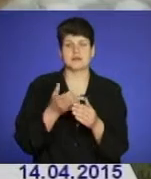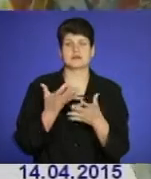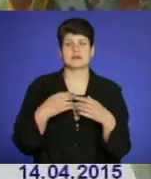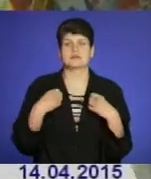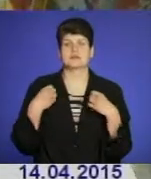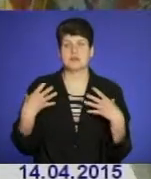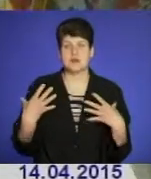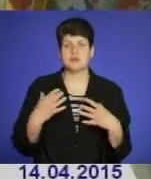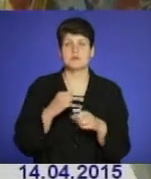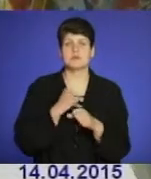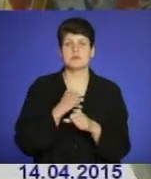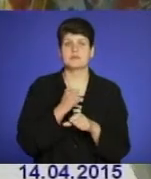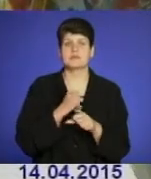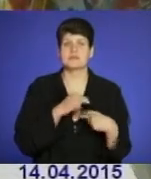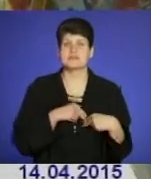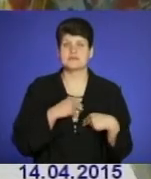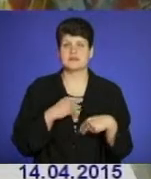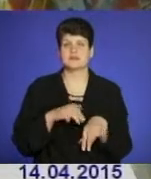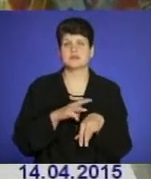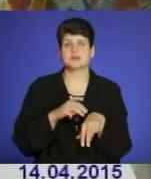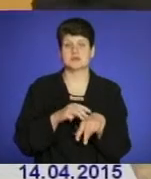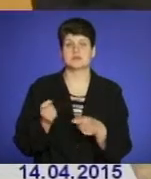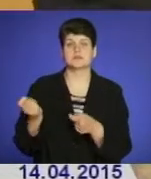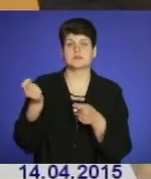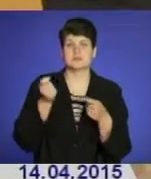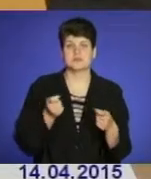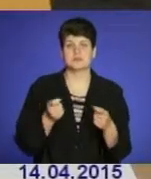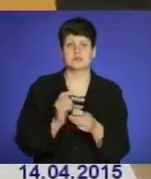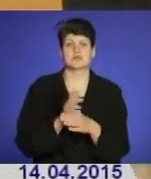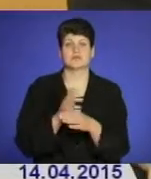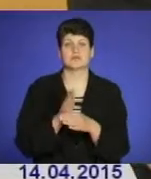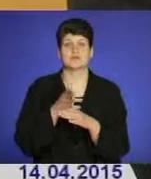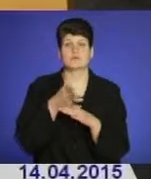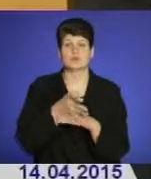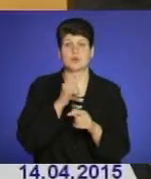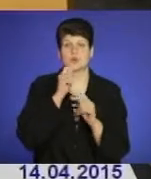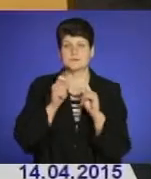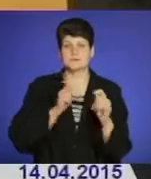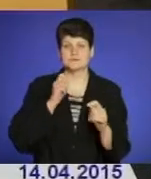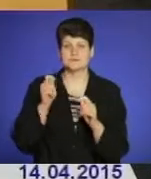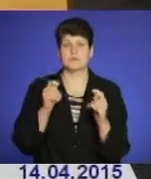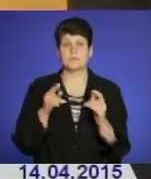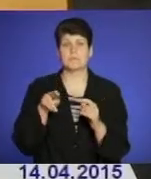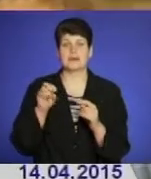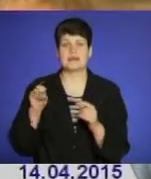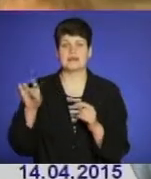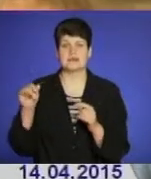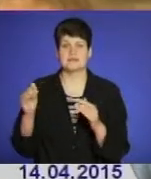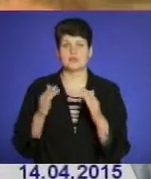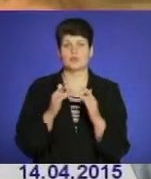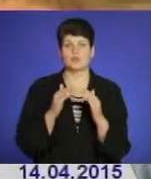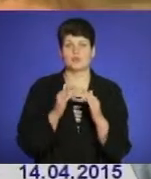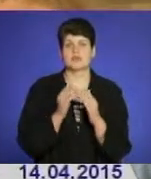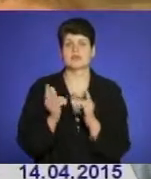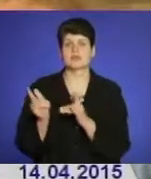працівники обласного управління внутрішніх справ завітали з гостинцями до вихованців Петриківського дитячого будинку-інтернату. Уже багато років правоохоронці